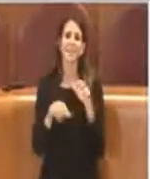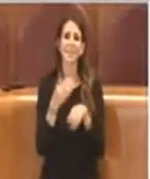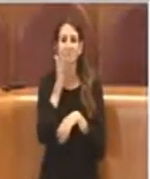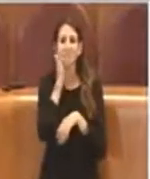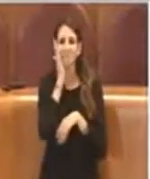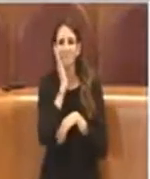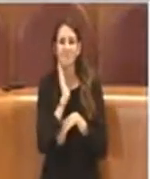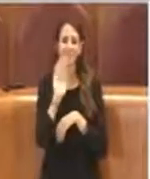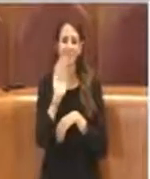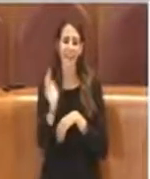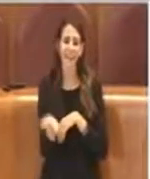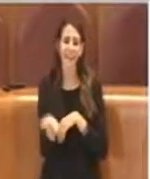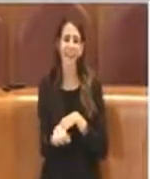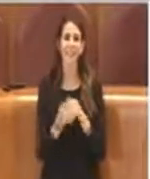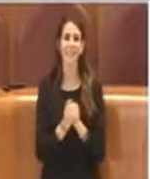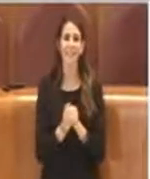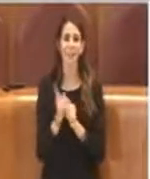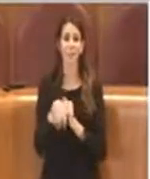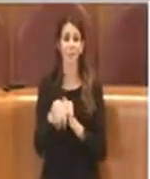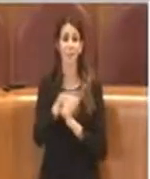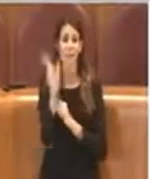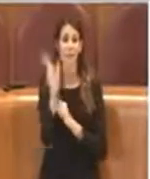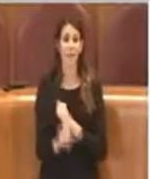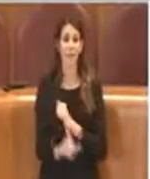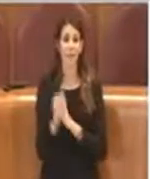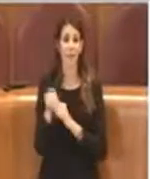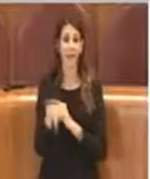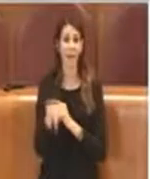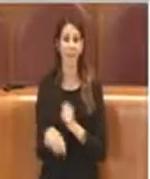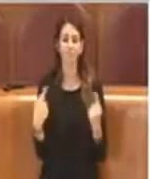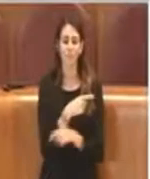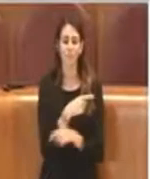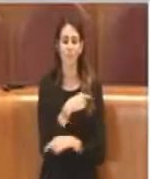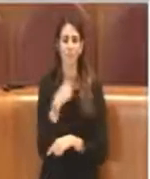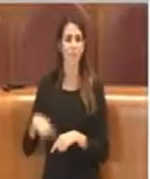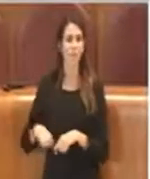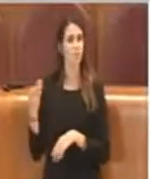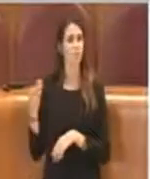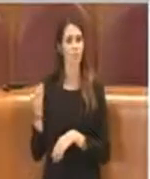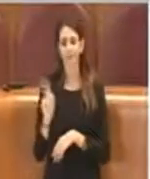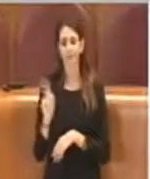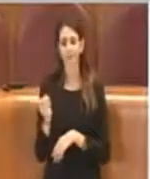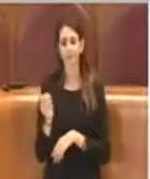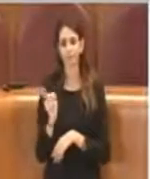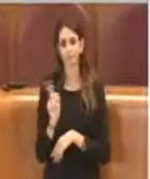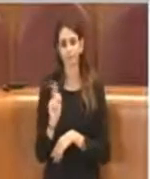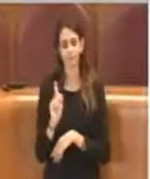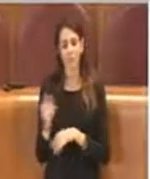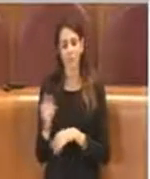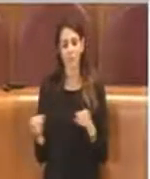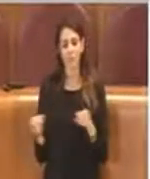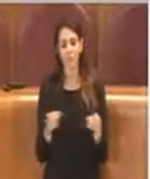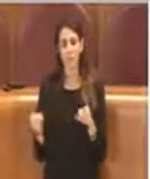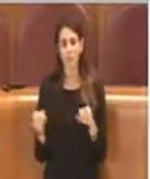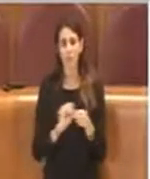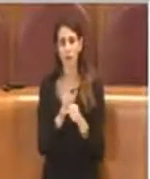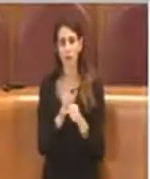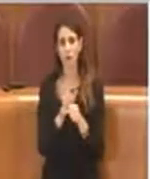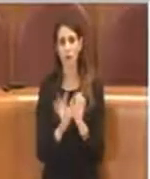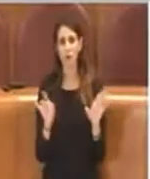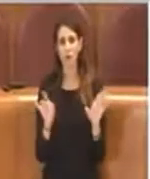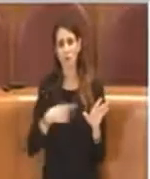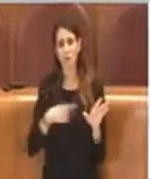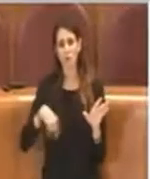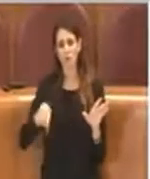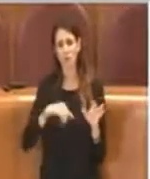come sono considerati in Italia, in Cina purtroppo no, nel periodo Covid si è lavorato molto